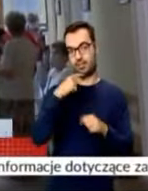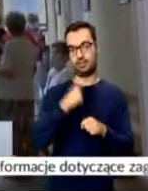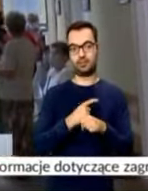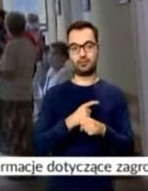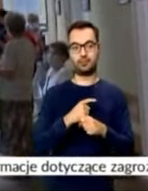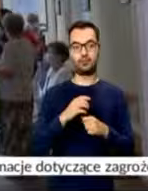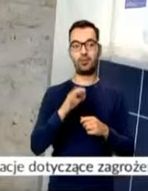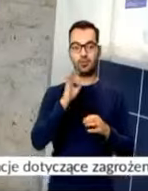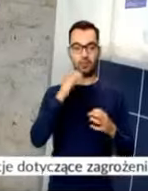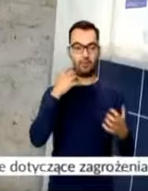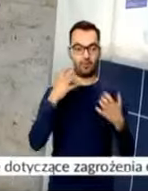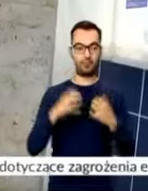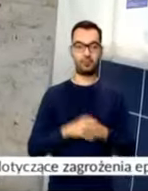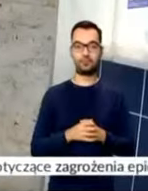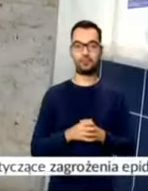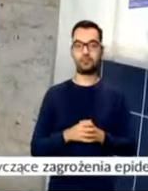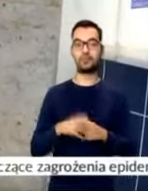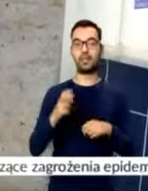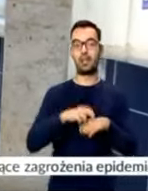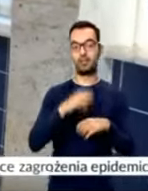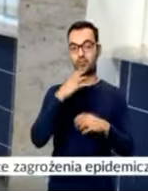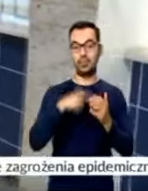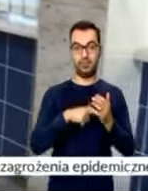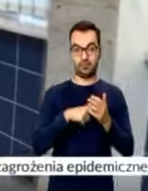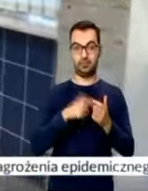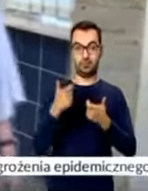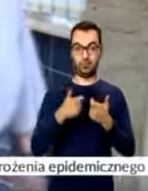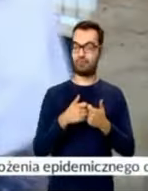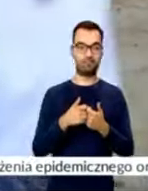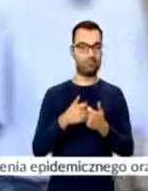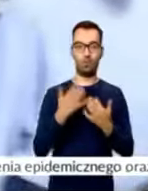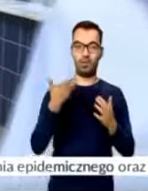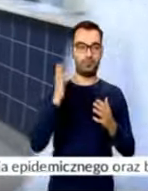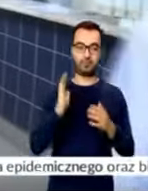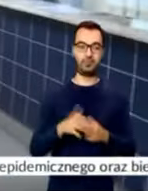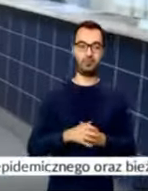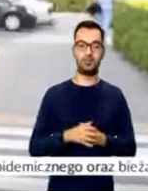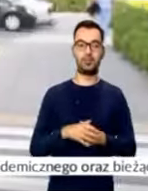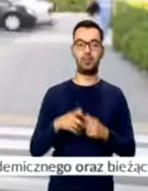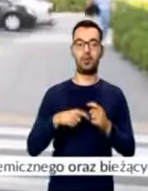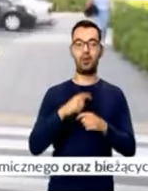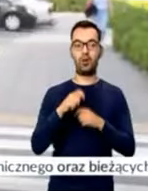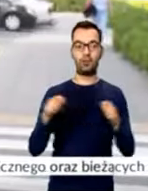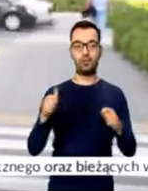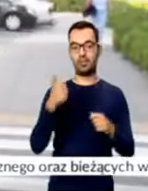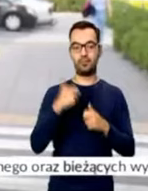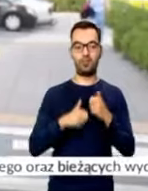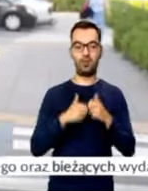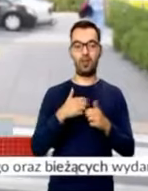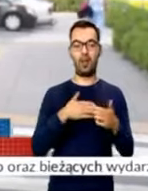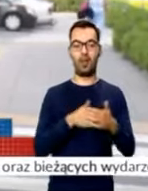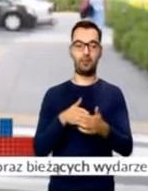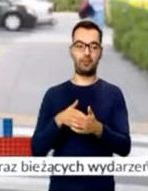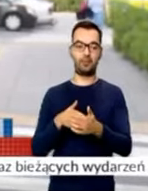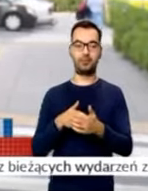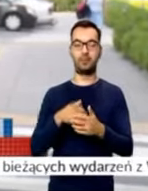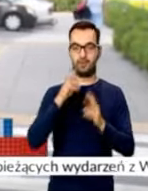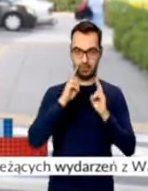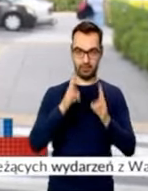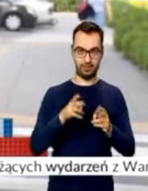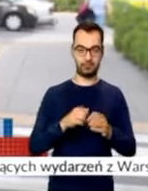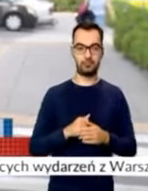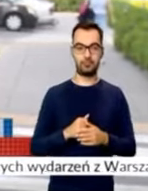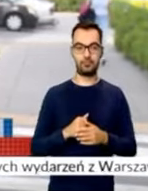dobrą wiadomość. Zdaniem lekarzy wdrożenie tego programu nie będzie łatwe. To rozwiązuje jeden problem. Limitów, które mieliśmy,